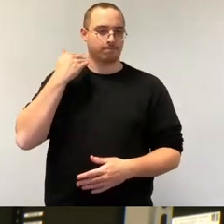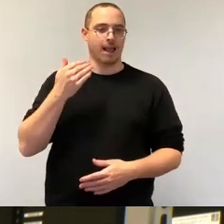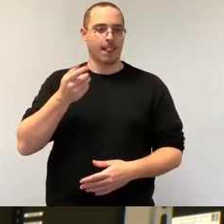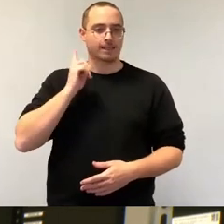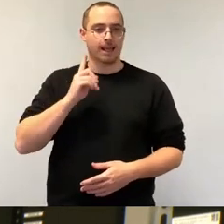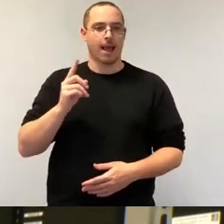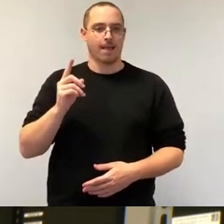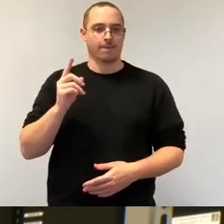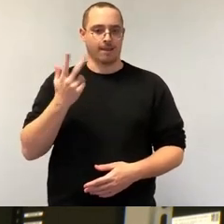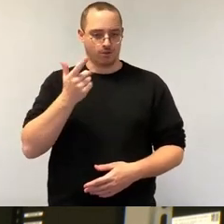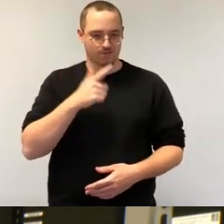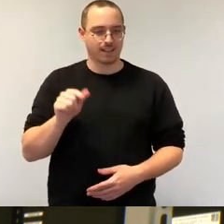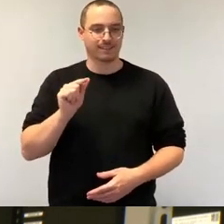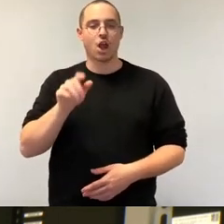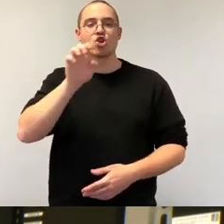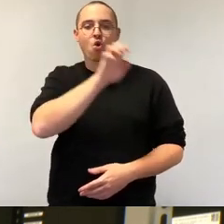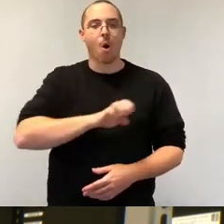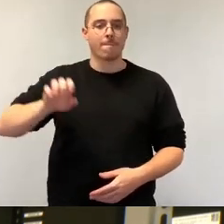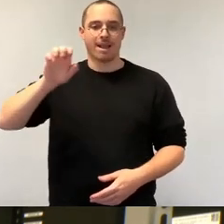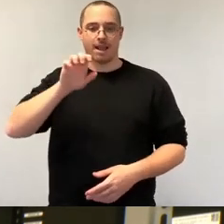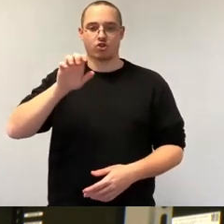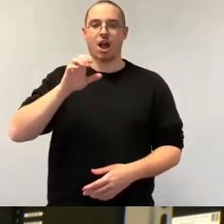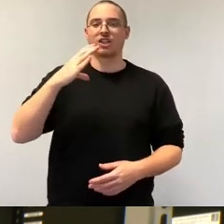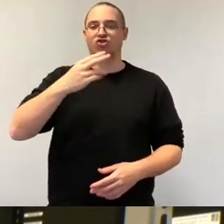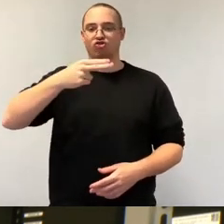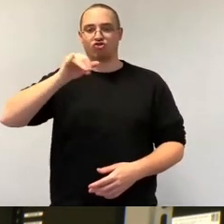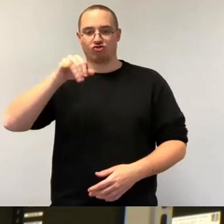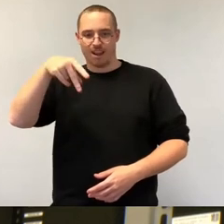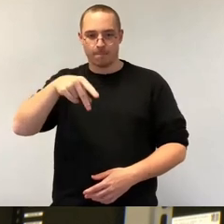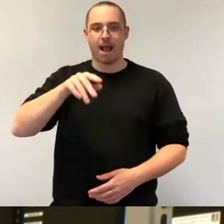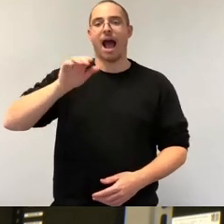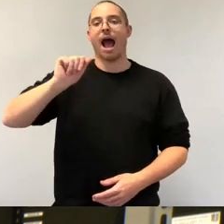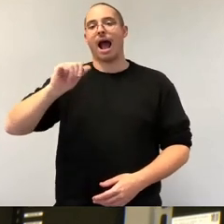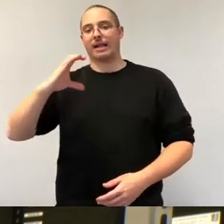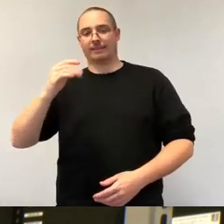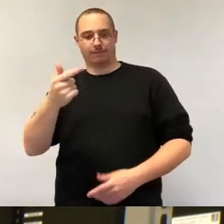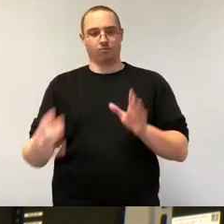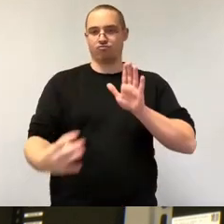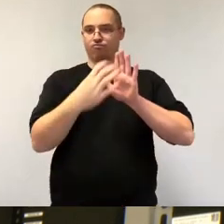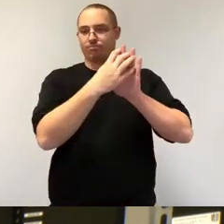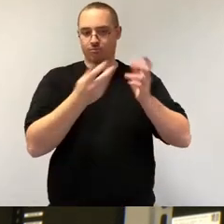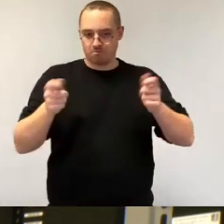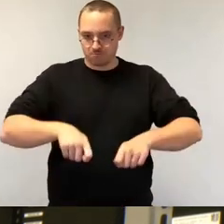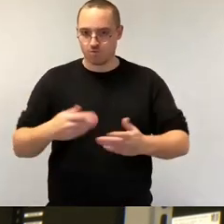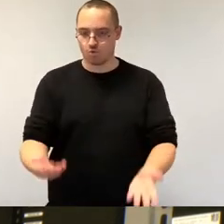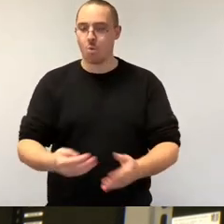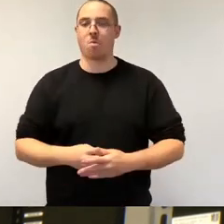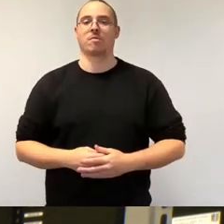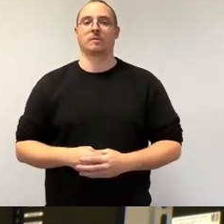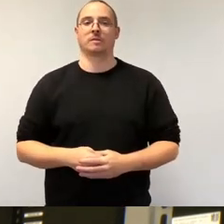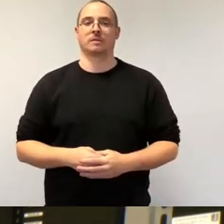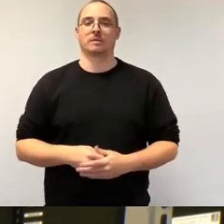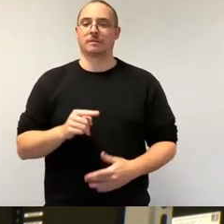damit in ganz Europa die Wettbewerbsfähigkeit und auch die Widerstandsfähigkeit der Halbleiterindustrie